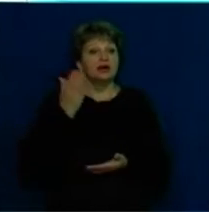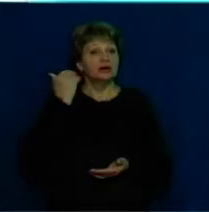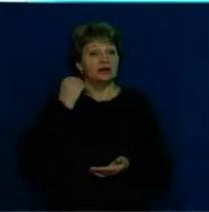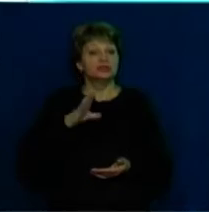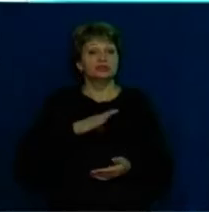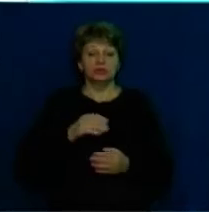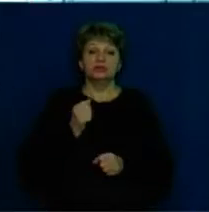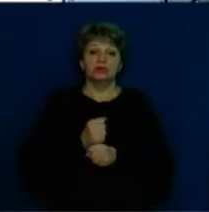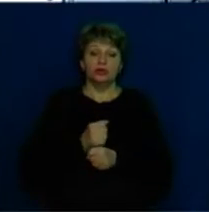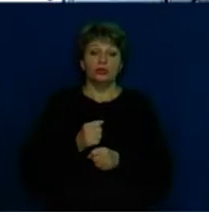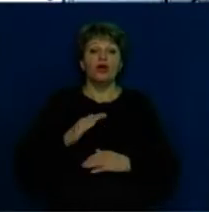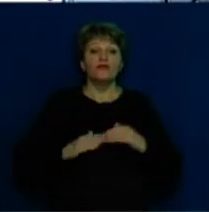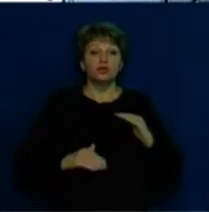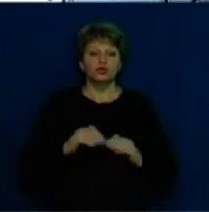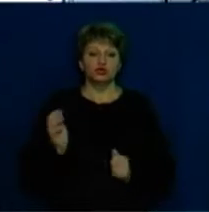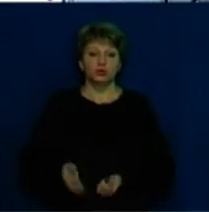вручну.